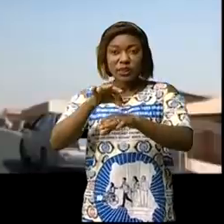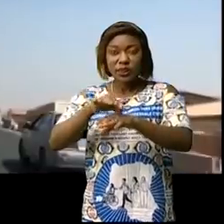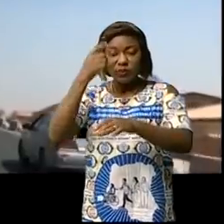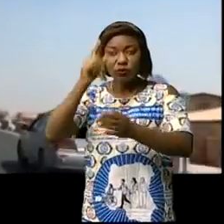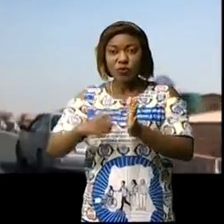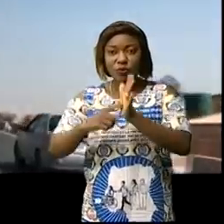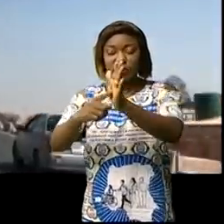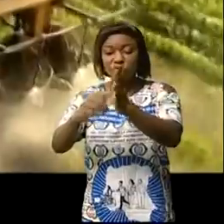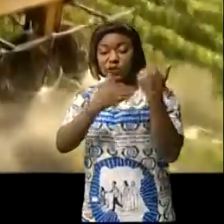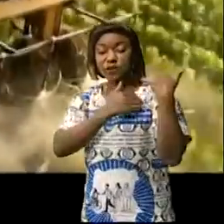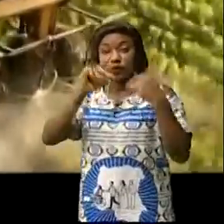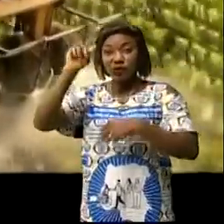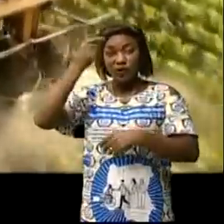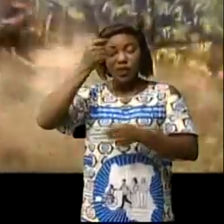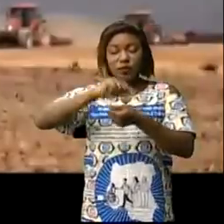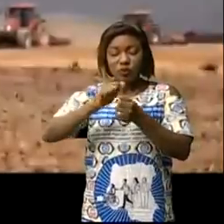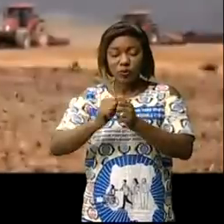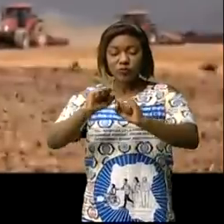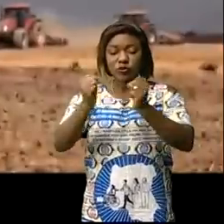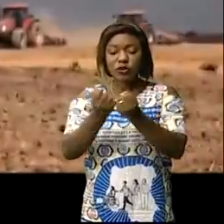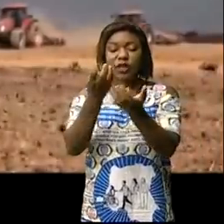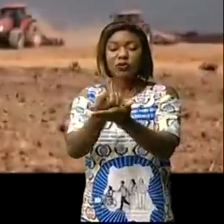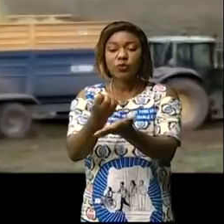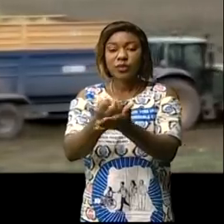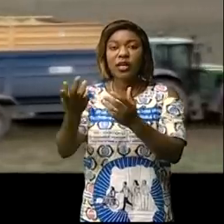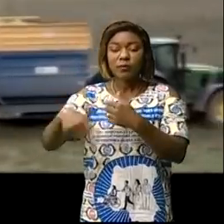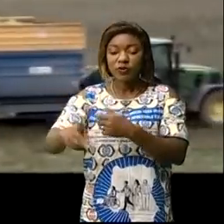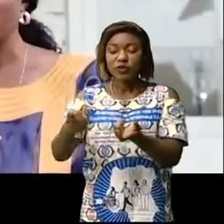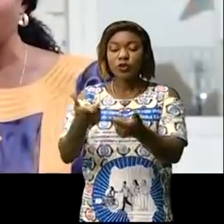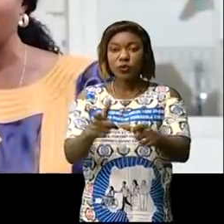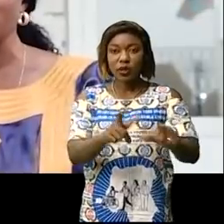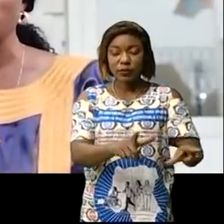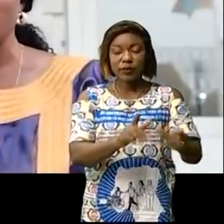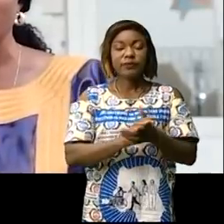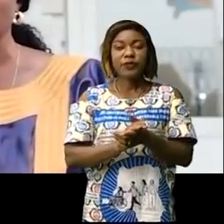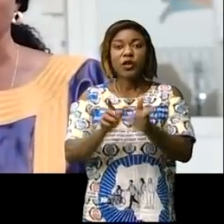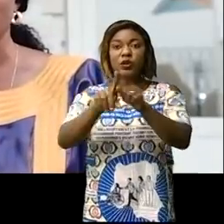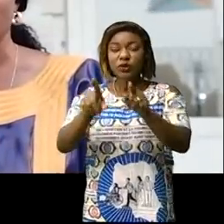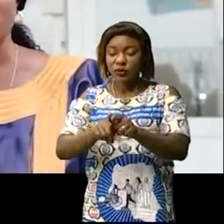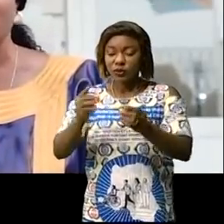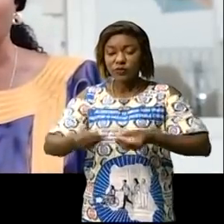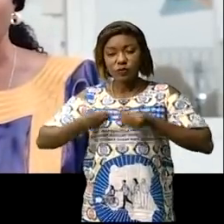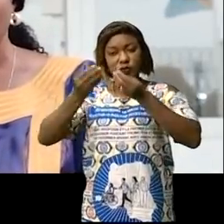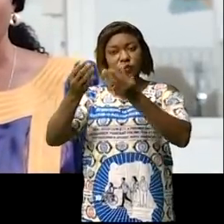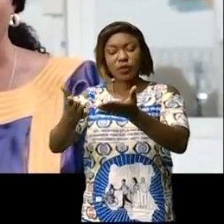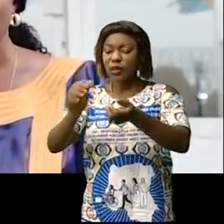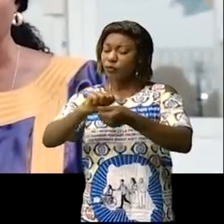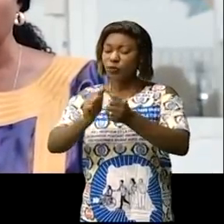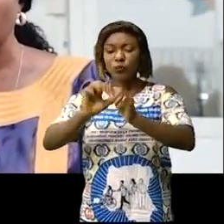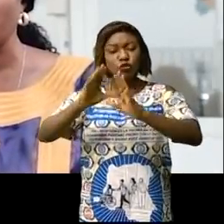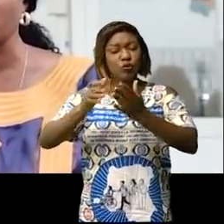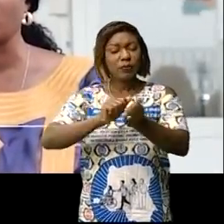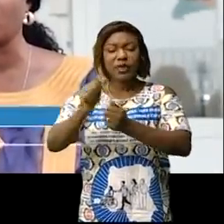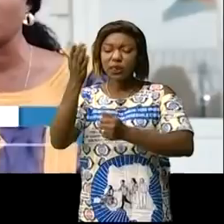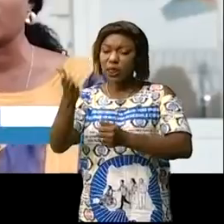présenter au chef du gouvernement la situation socio-économique de la province de Lualaba. Aussi, nous lui avons donné aussi la situation économique